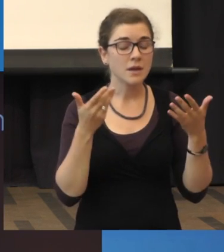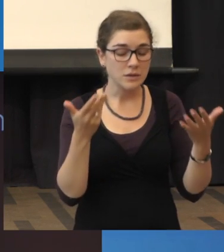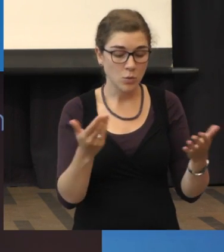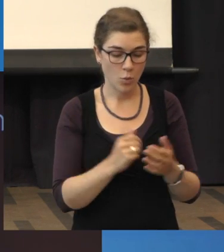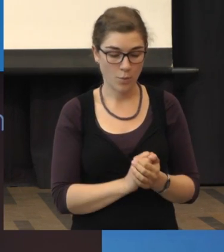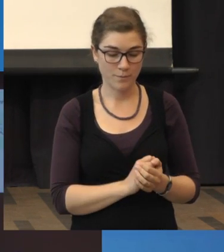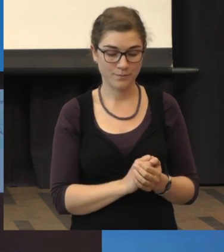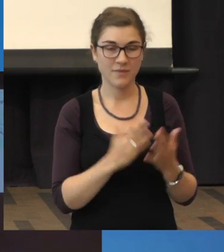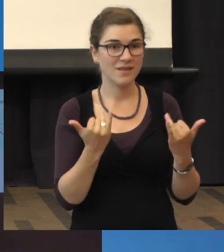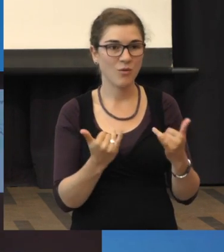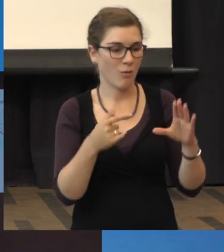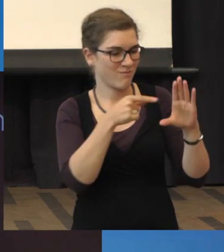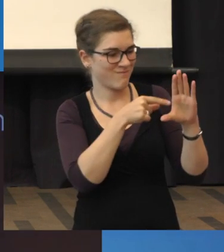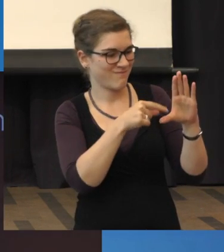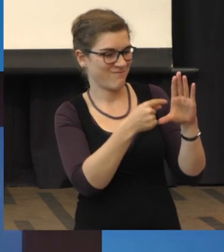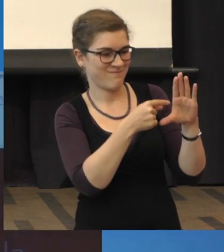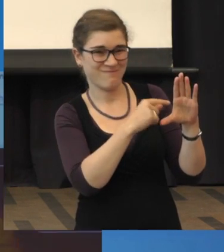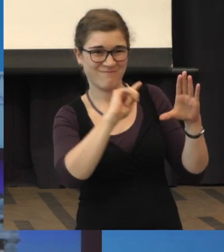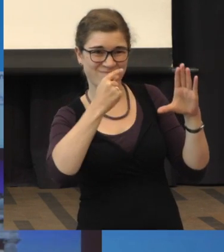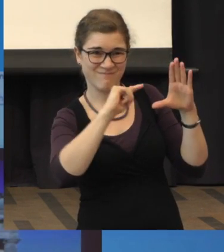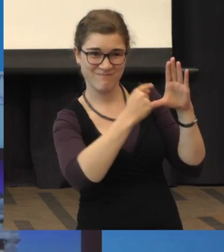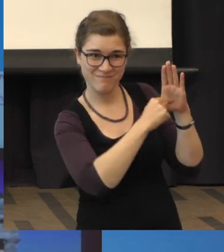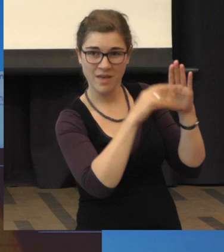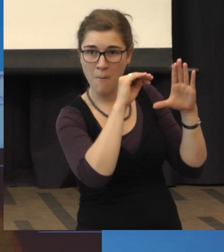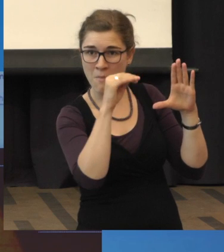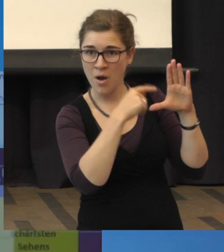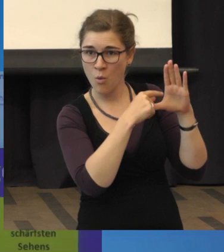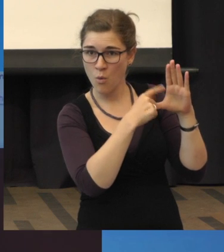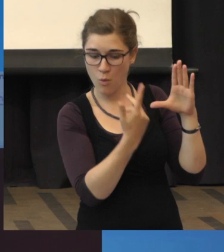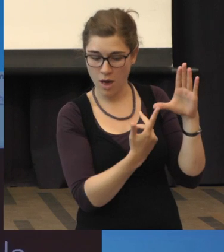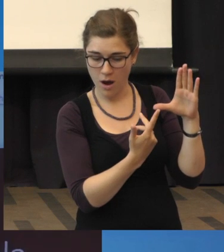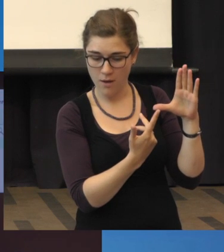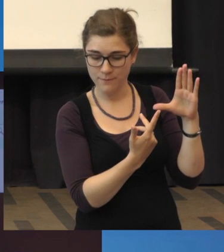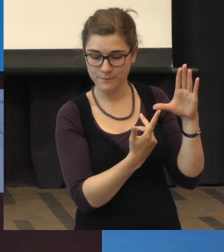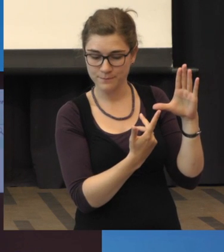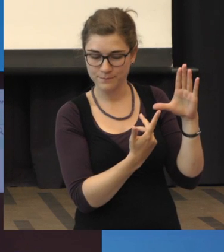an die Makula da hinten, oh, das war jetzt ein bisschen,